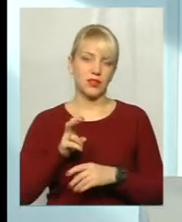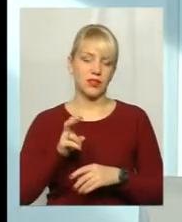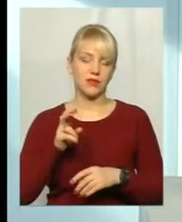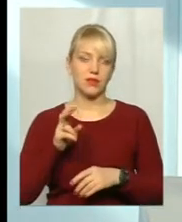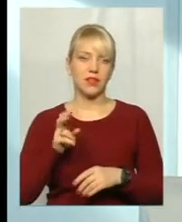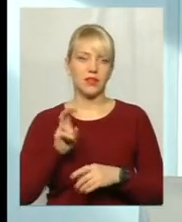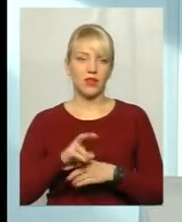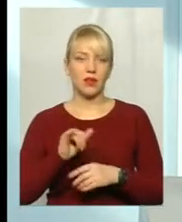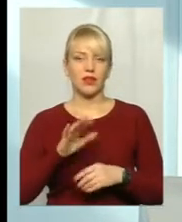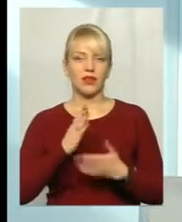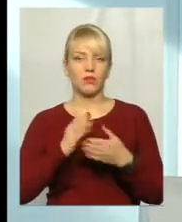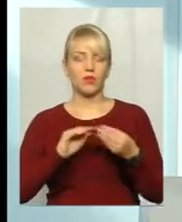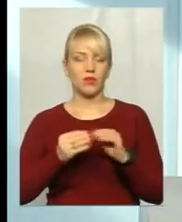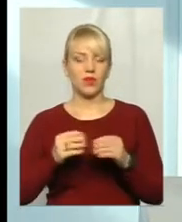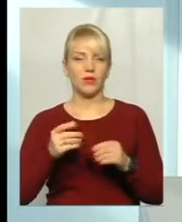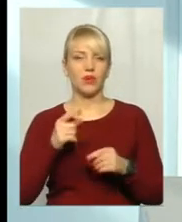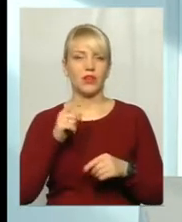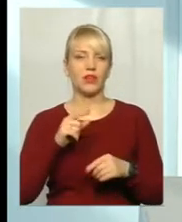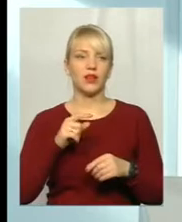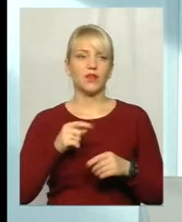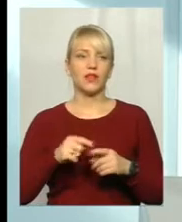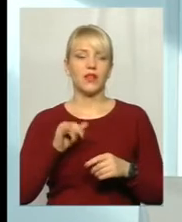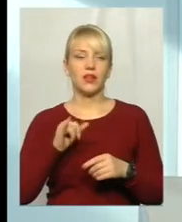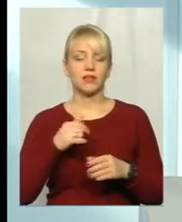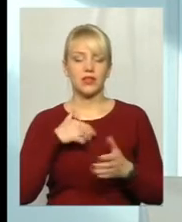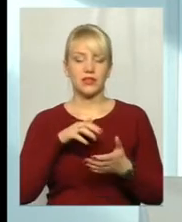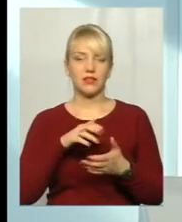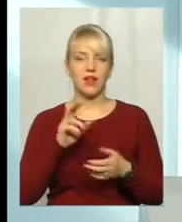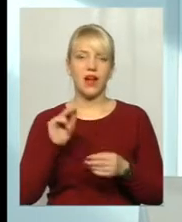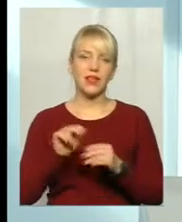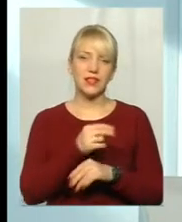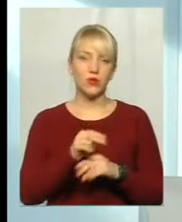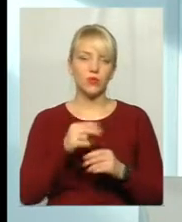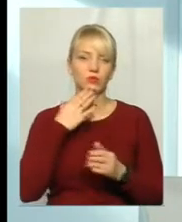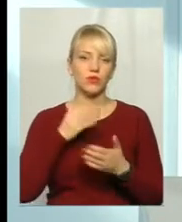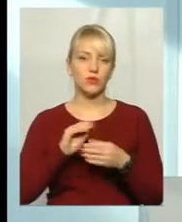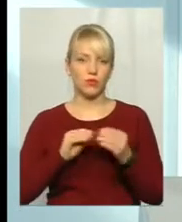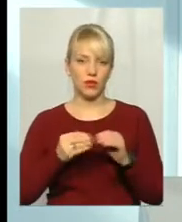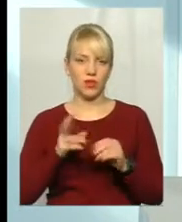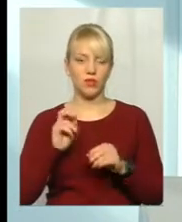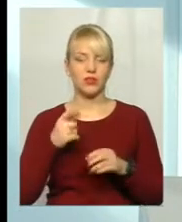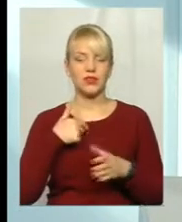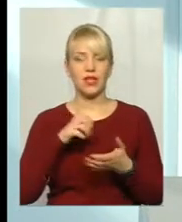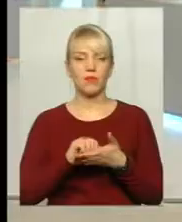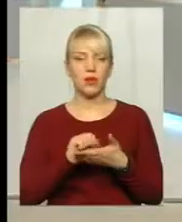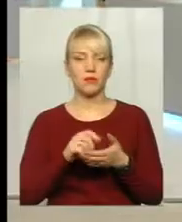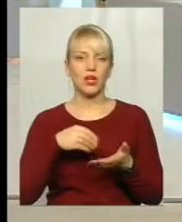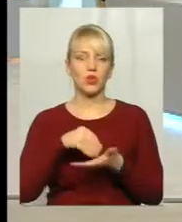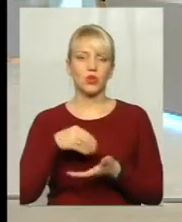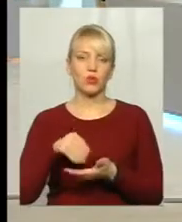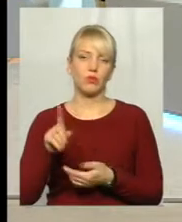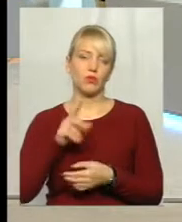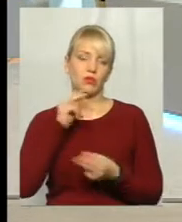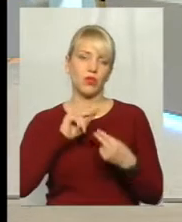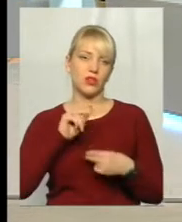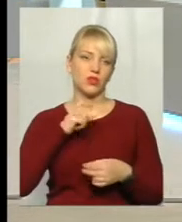інколи закуповуємо проблеми. Тобто займаємося шопінгом, займаємося купівлею для того, щоб просто там покращити собі